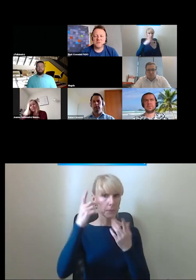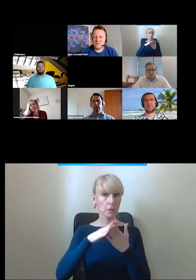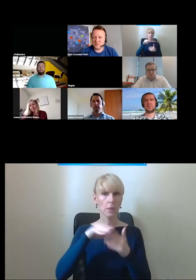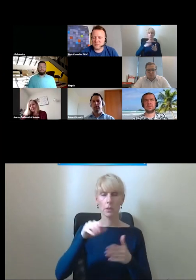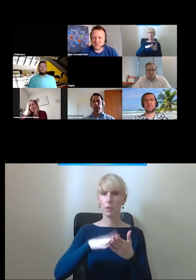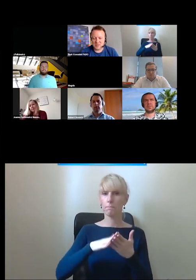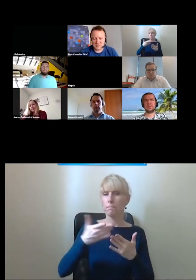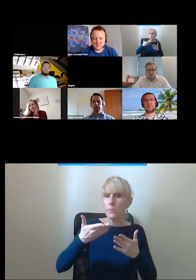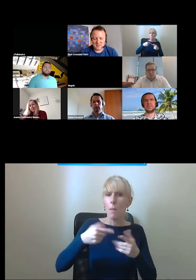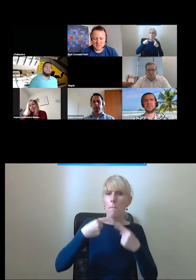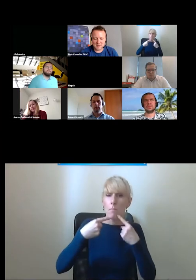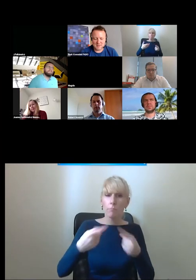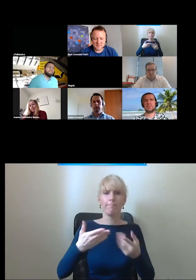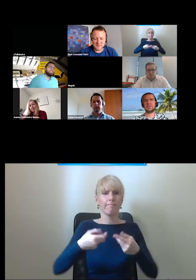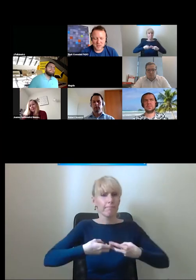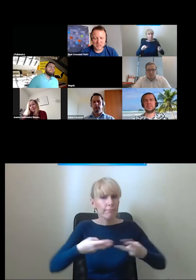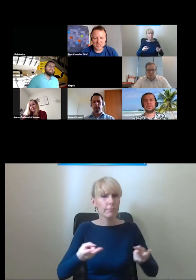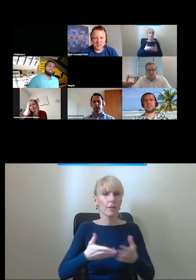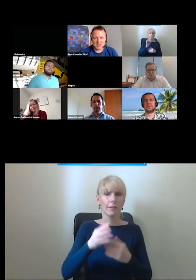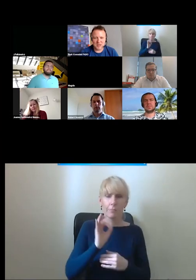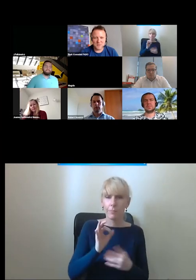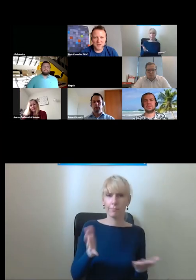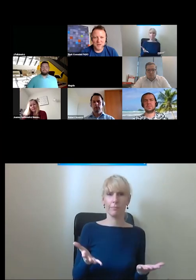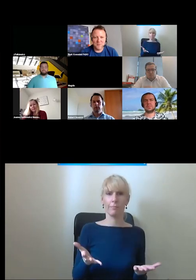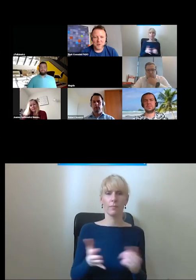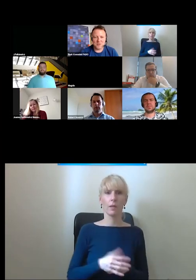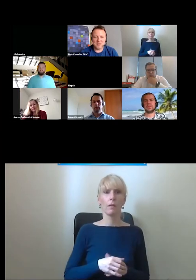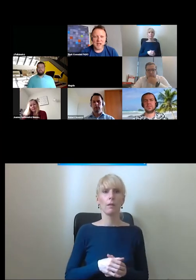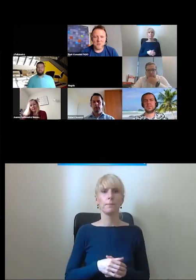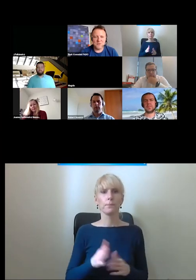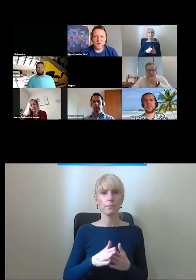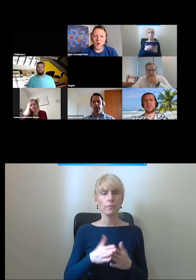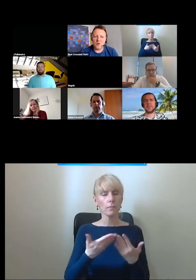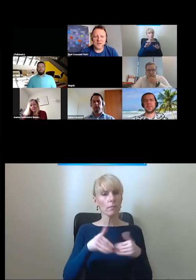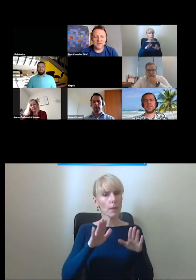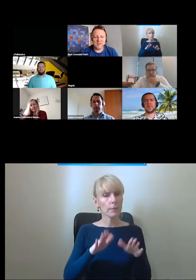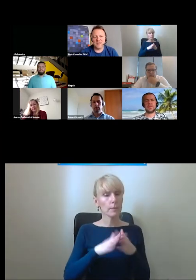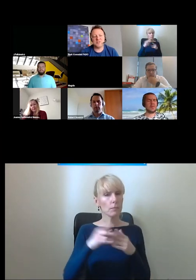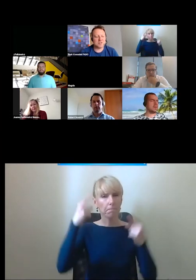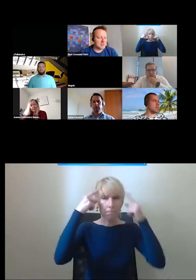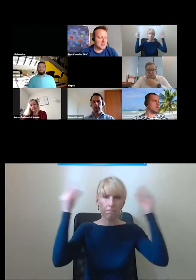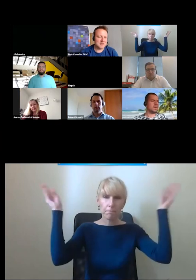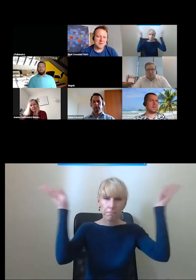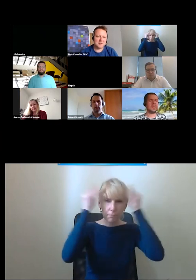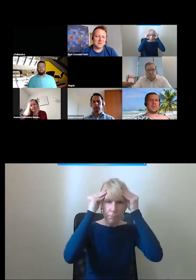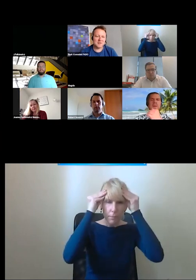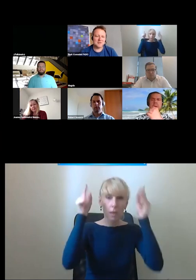zależało żeby też z tej części nam pozostały w głowie też